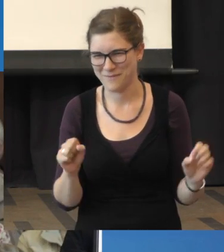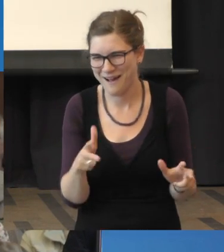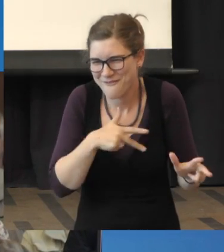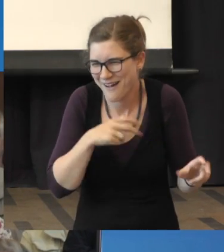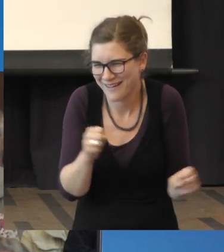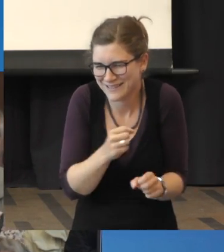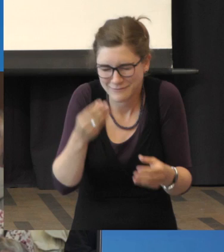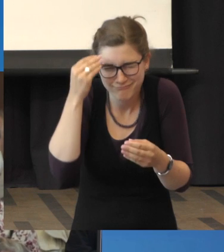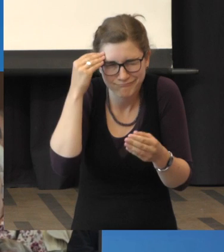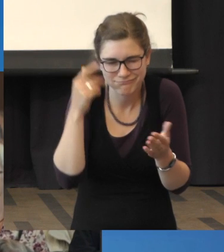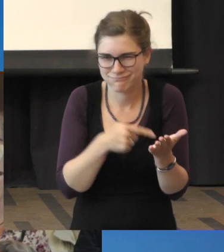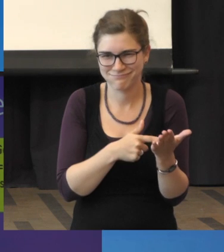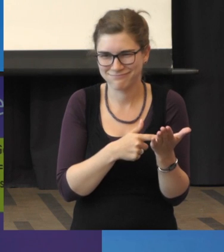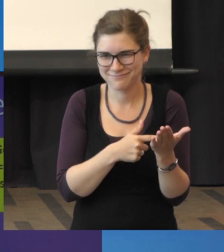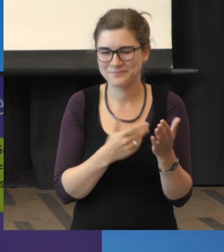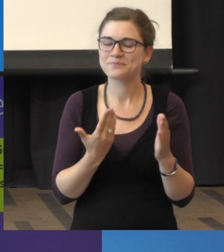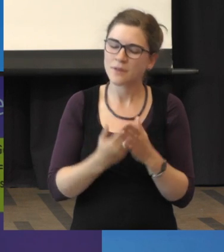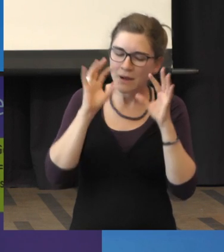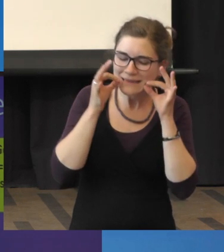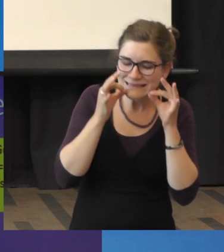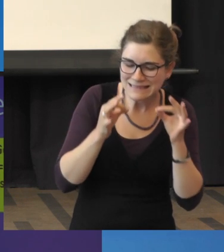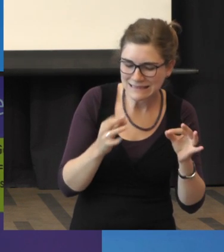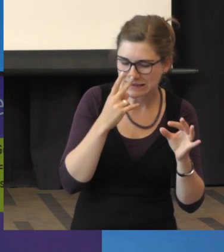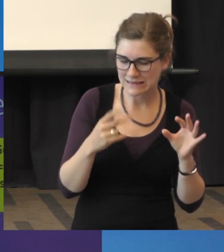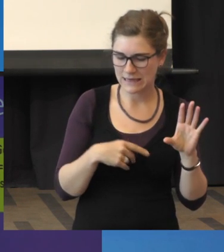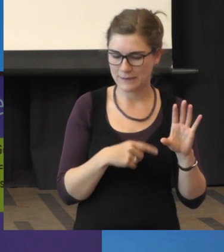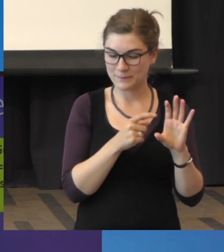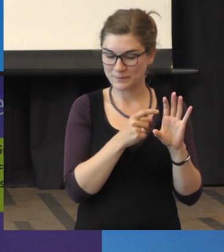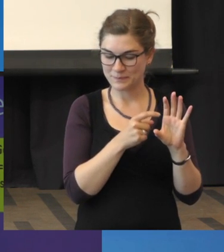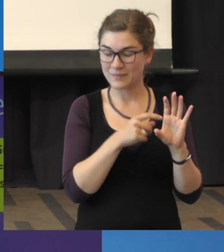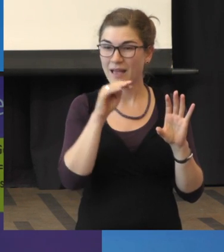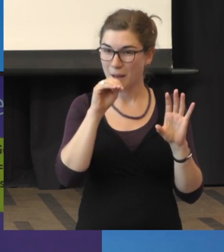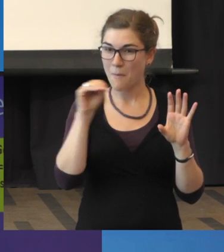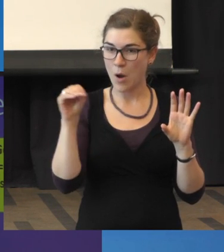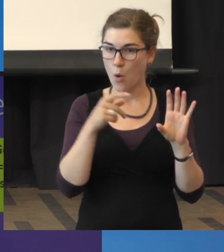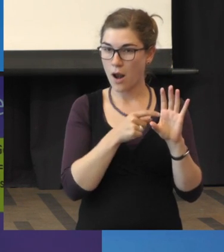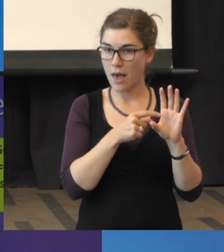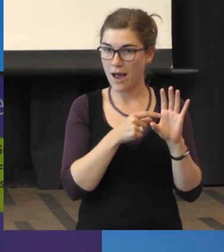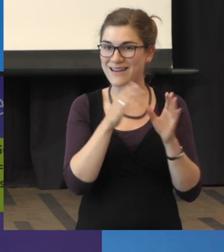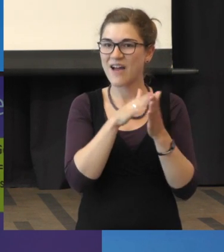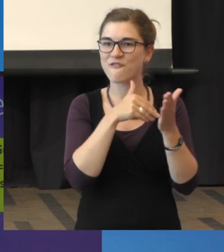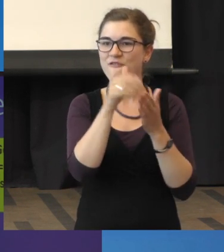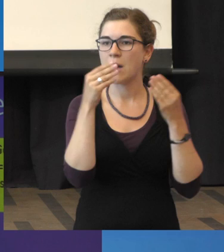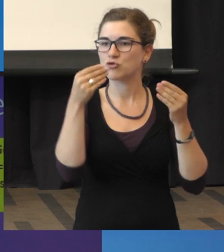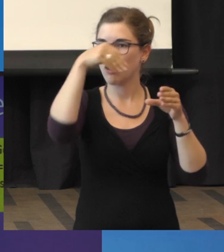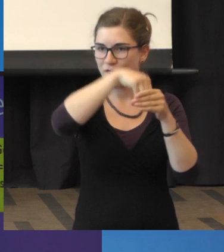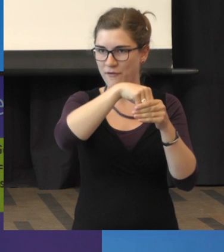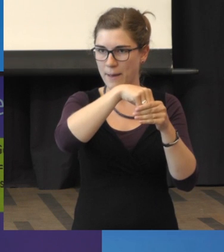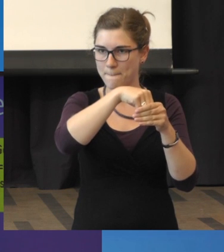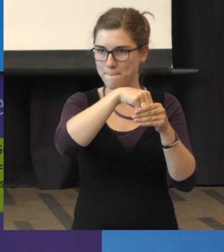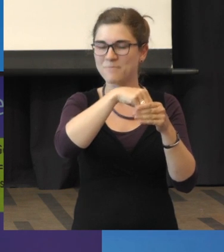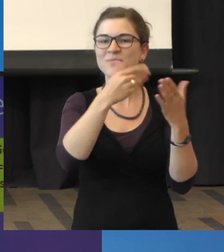Hier sehen wir das jetzt nochmal ein bisschen genauer. Und diese Makula, da ist ein Farbstoff drin, das